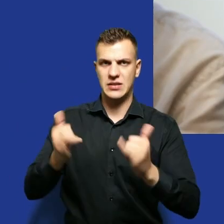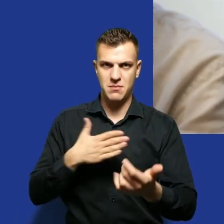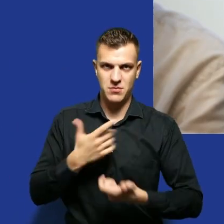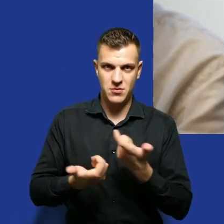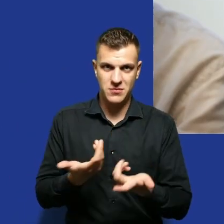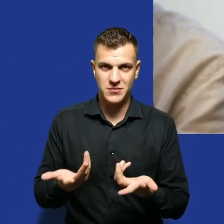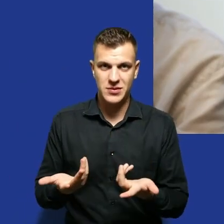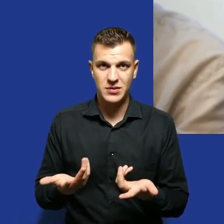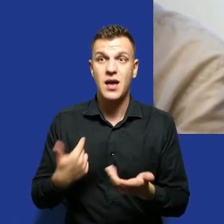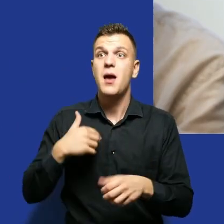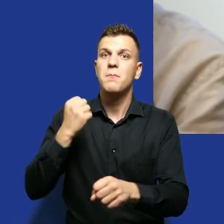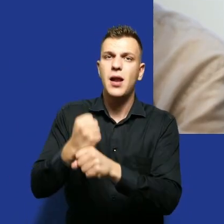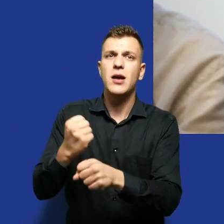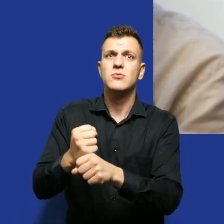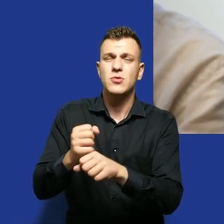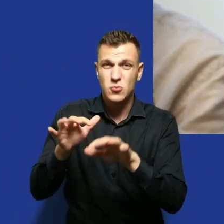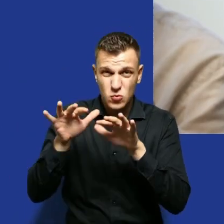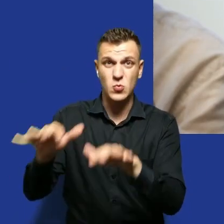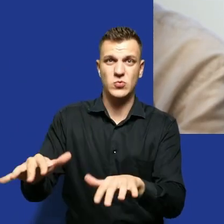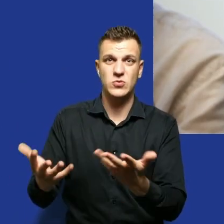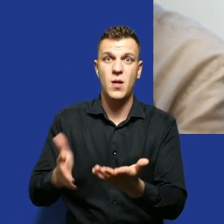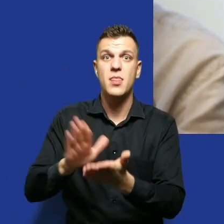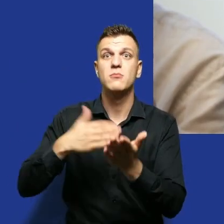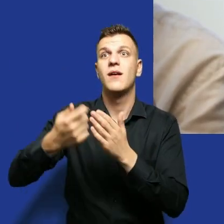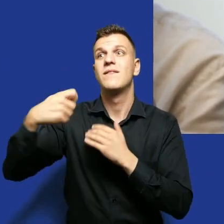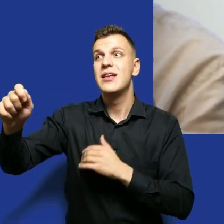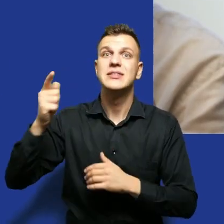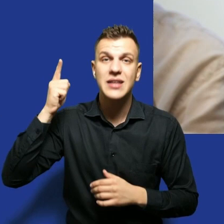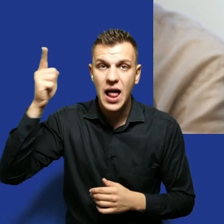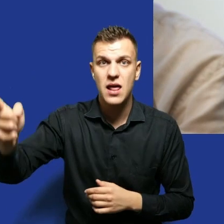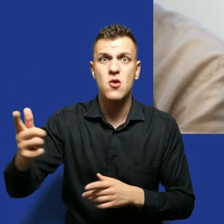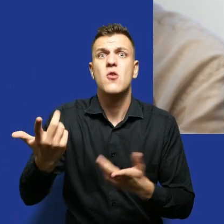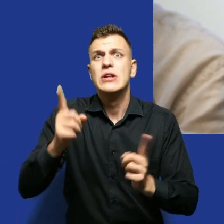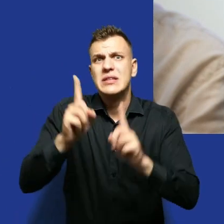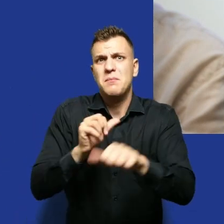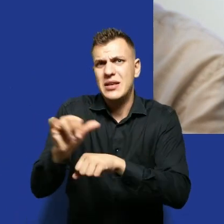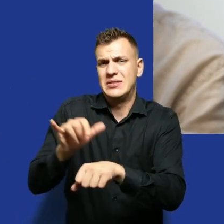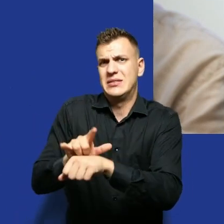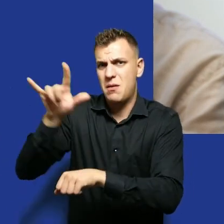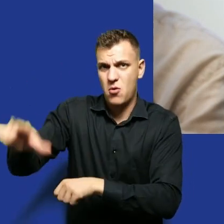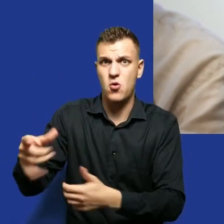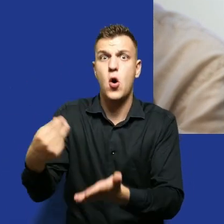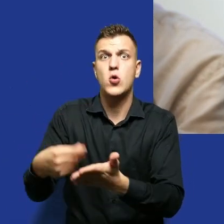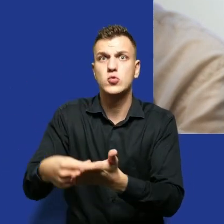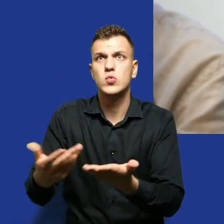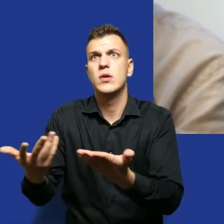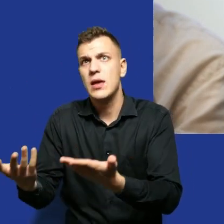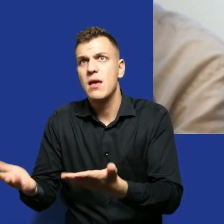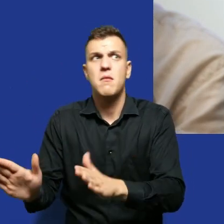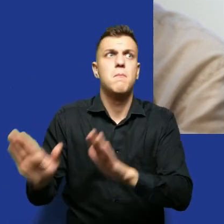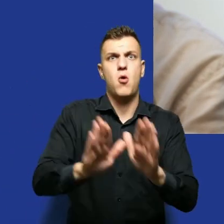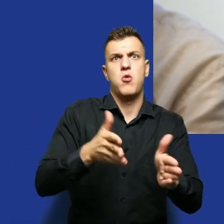pracuję naprawdę bardzo dużo i jak mam gdzieś pojechać daleko, no to nie wiem, no zdarza mi się polecieć samolotem, tak? Który kosztuje mniej więcej tyle, co